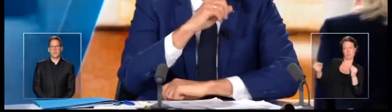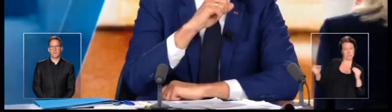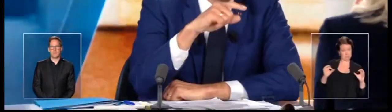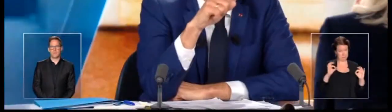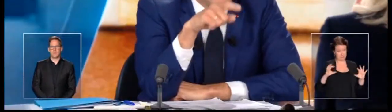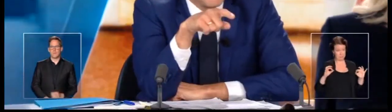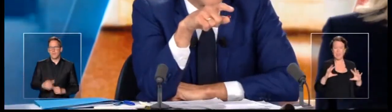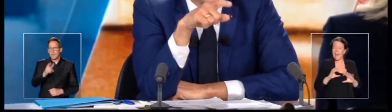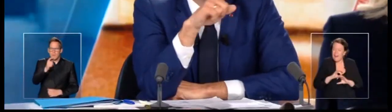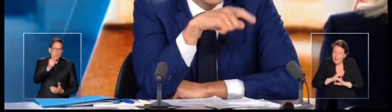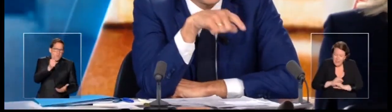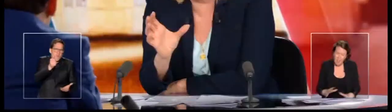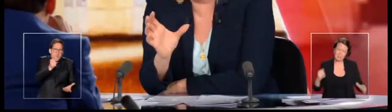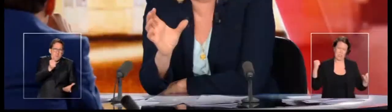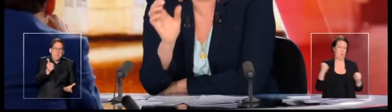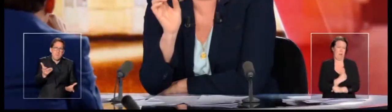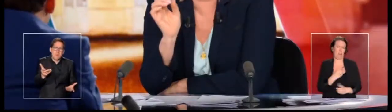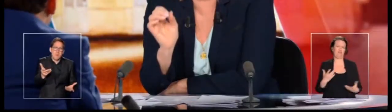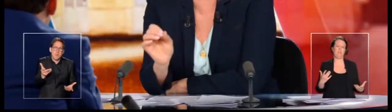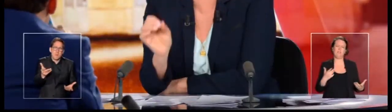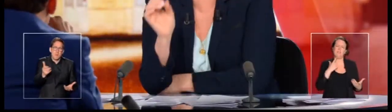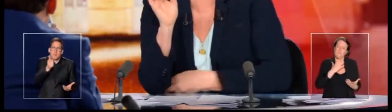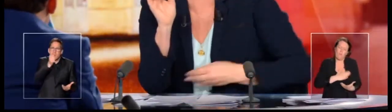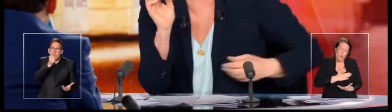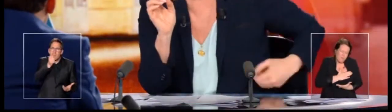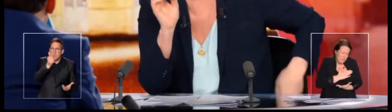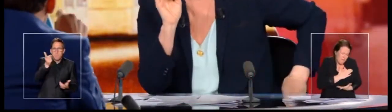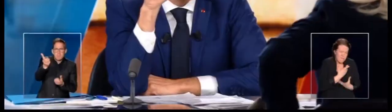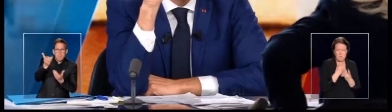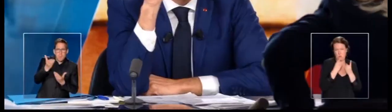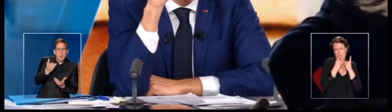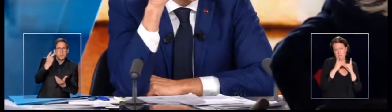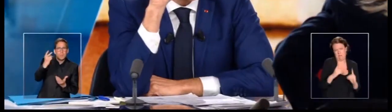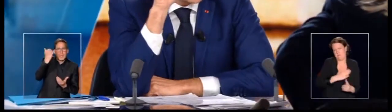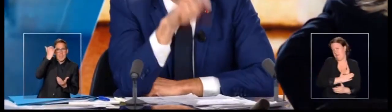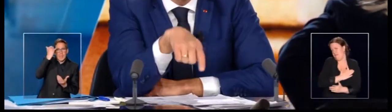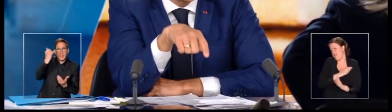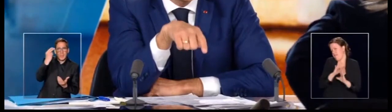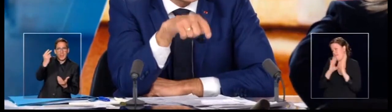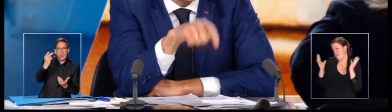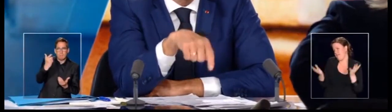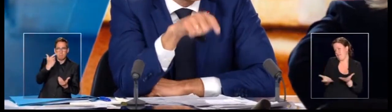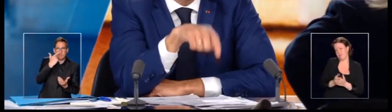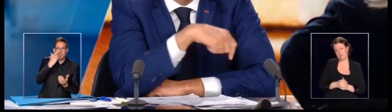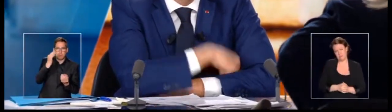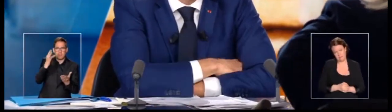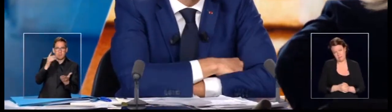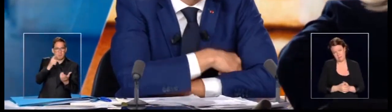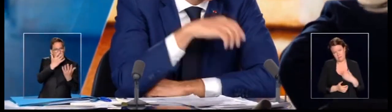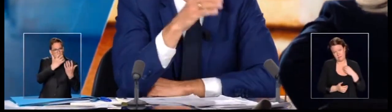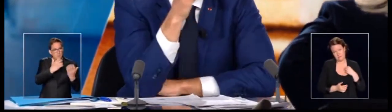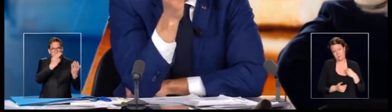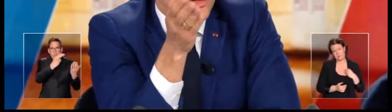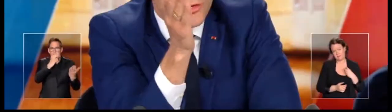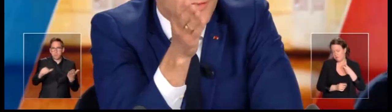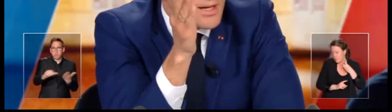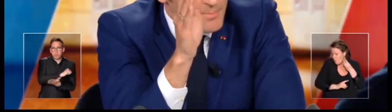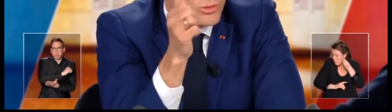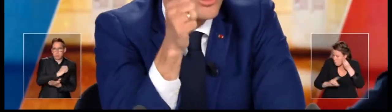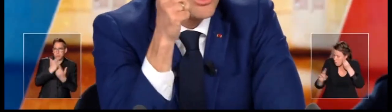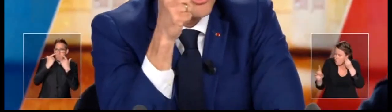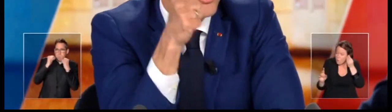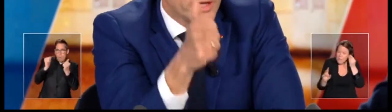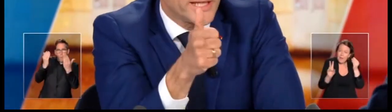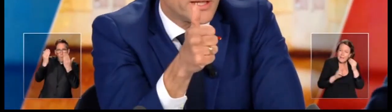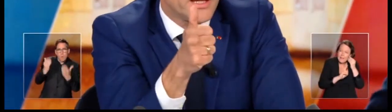démocratie, aimons la volonté, encore une fois, directement exprimer. De qui éradique le rôle de l'Assemblée nationale. Mais pas du tout. dis